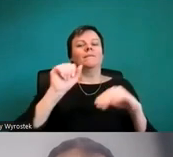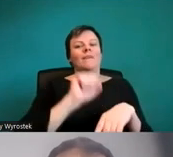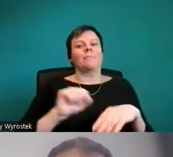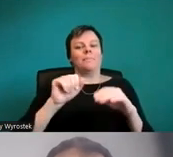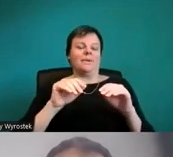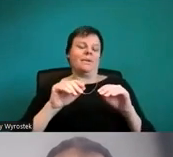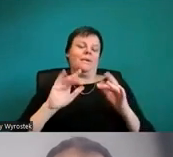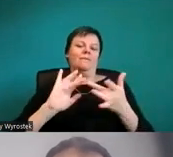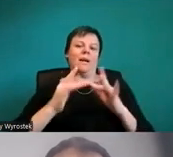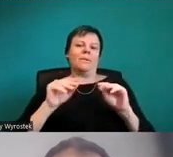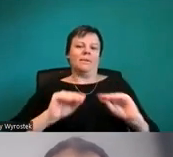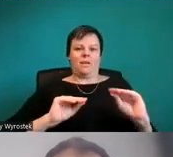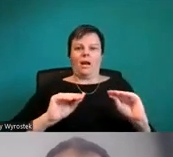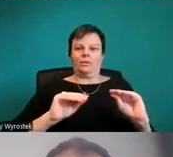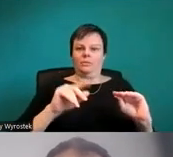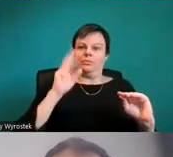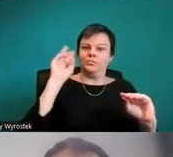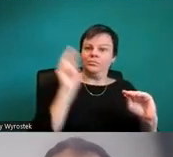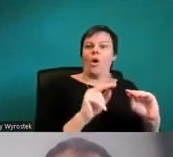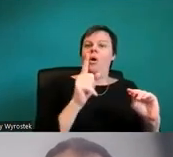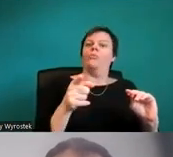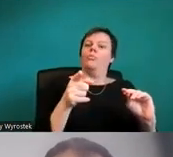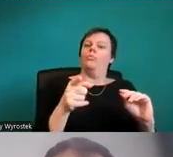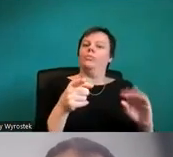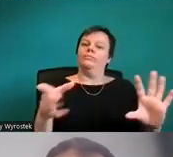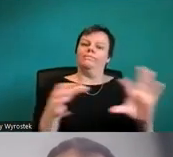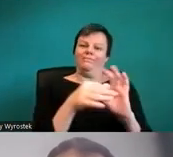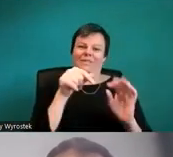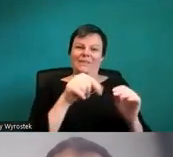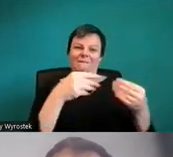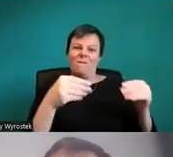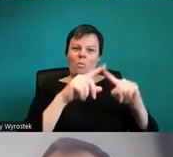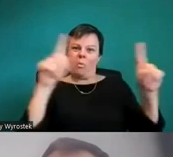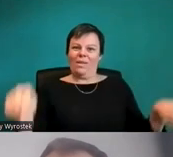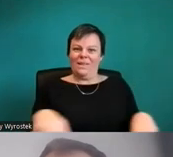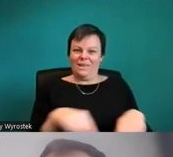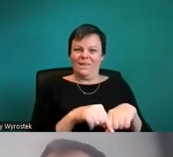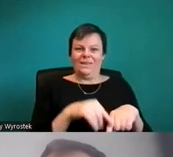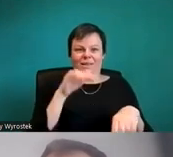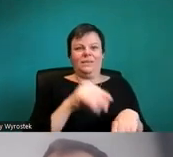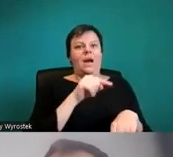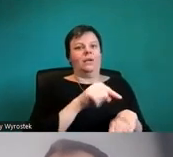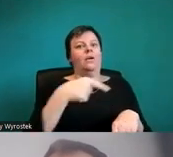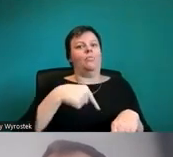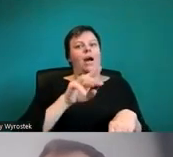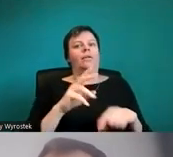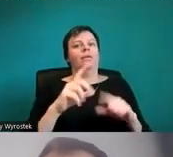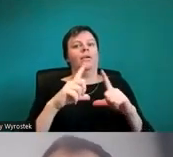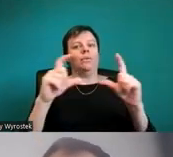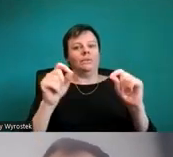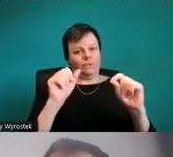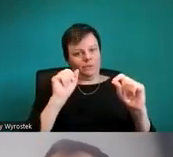Folie auch dazu, man kann den QR-Code dazu nehmen. Und ich möchte Sie dann